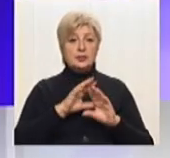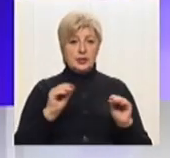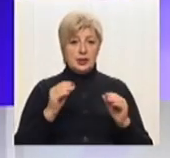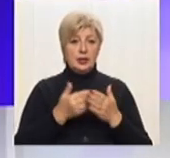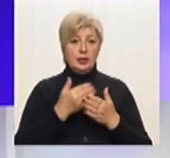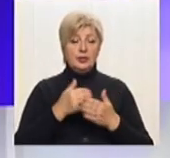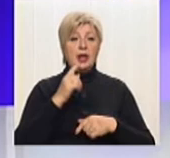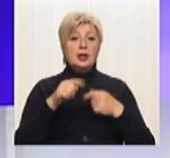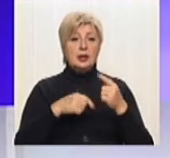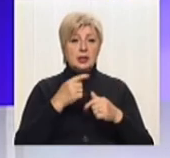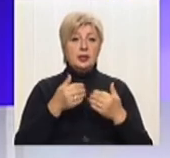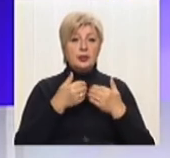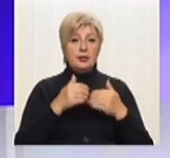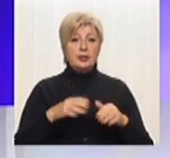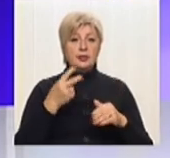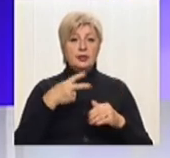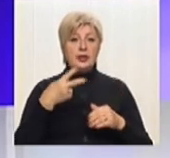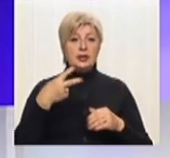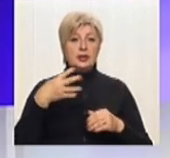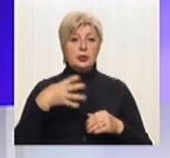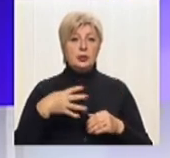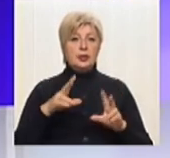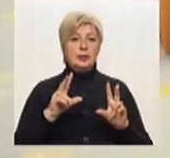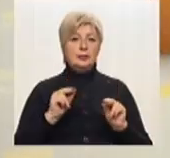випуск о 20.40. Дякую за увагу.